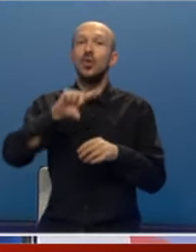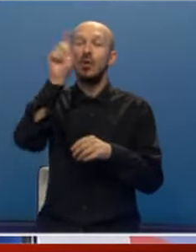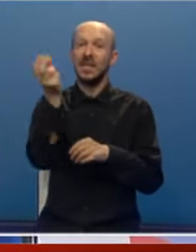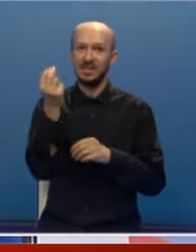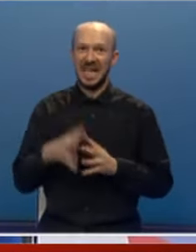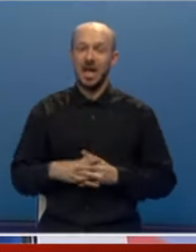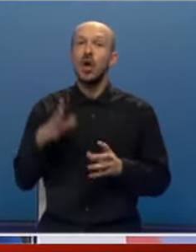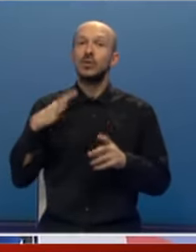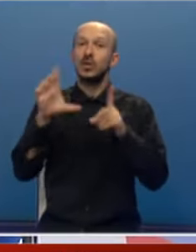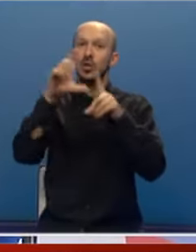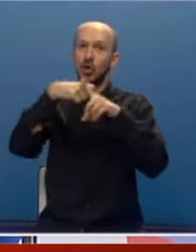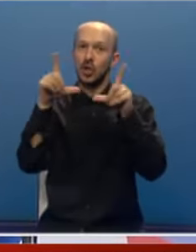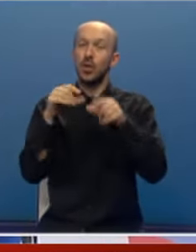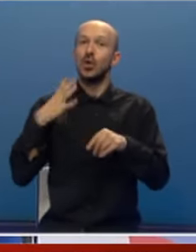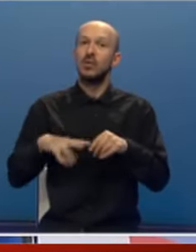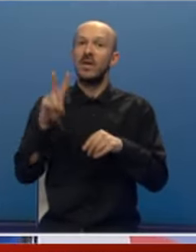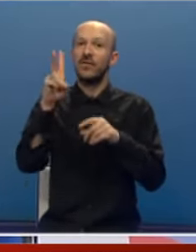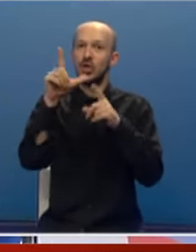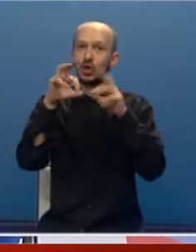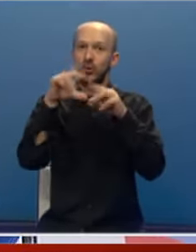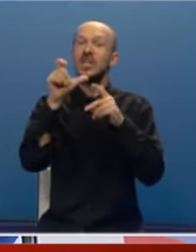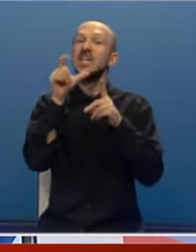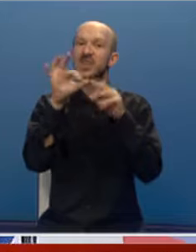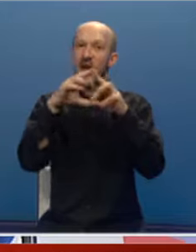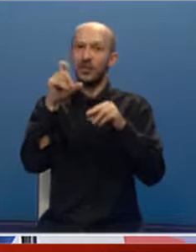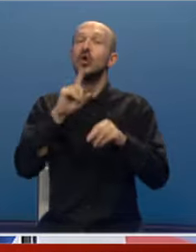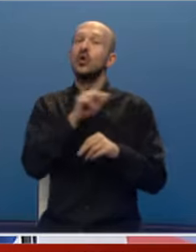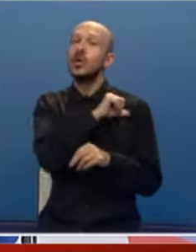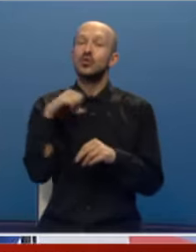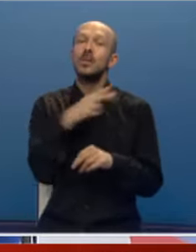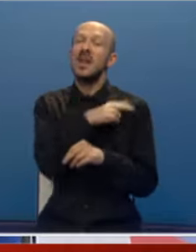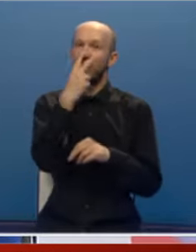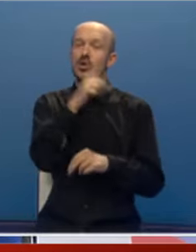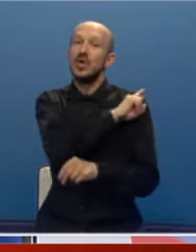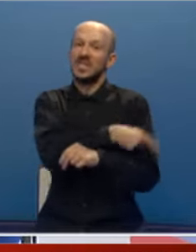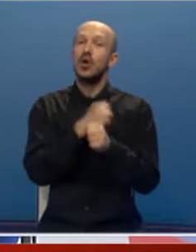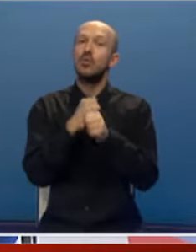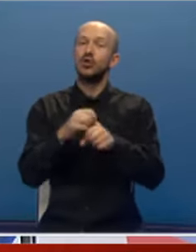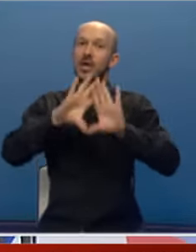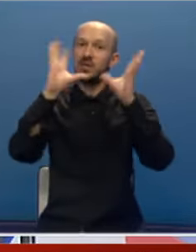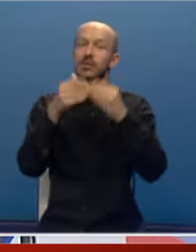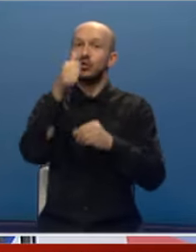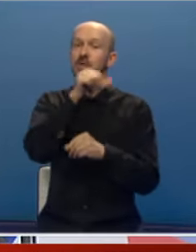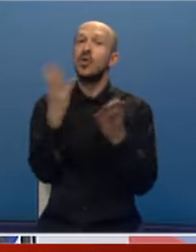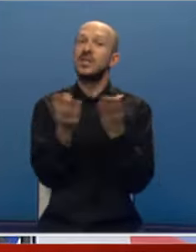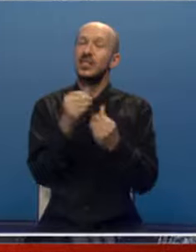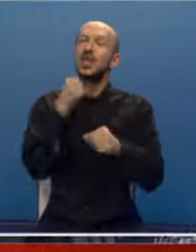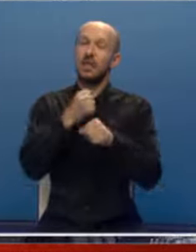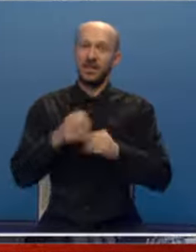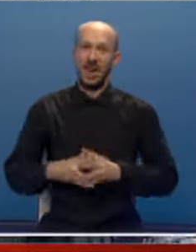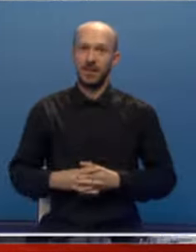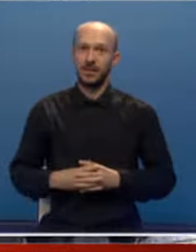Srpske, gospodinu Dodiku, gospodinu Viškoviću, gospodinu Civjanoviću, što su imali viziju i snagu da nas podrže u svemu ovome što smo zajednički napravili.